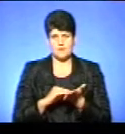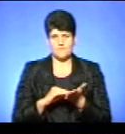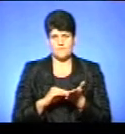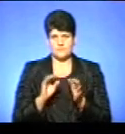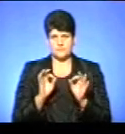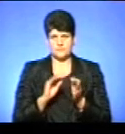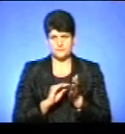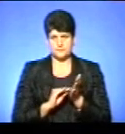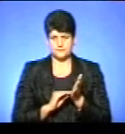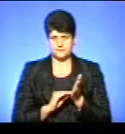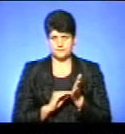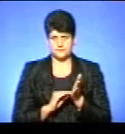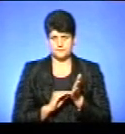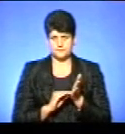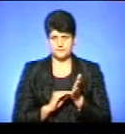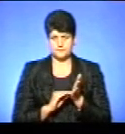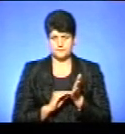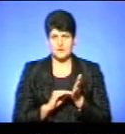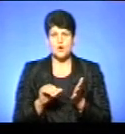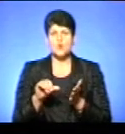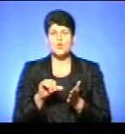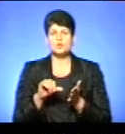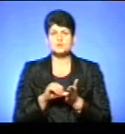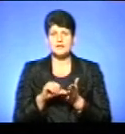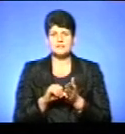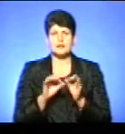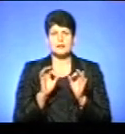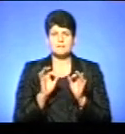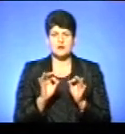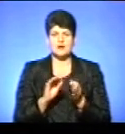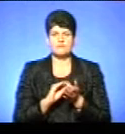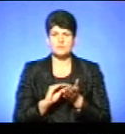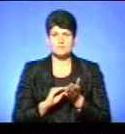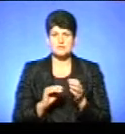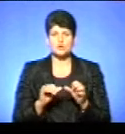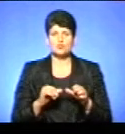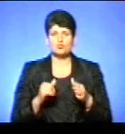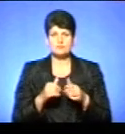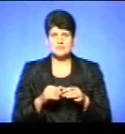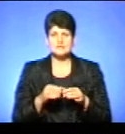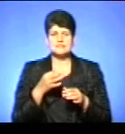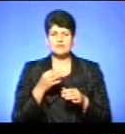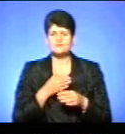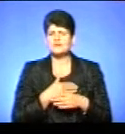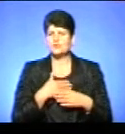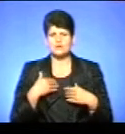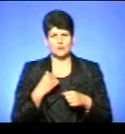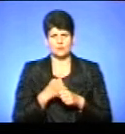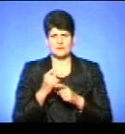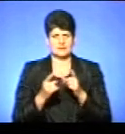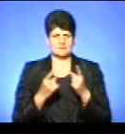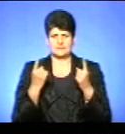сама учасники правописної комісії оголосили, що вони не намагалися зробити революцію у